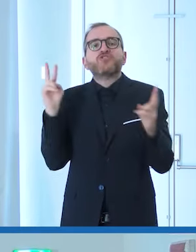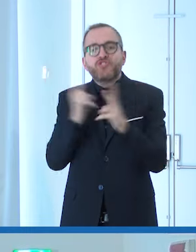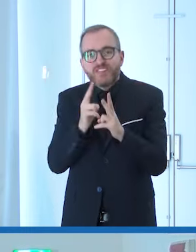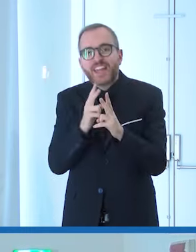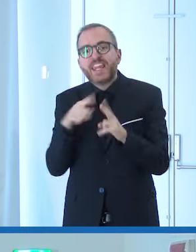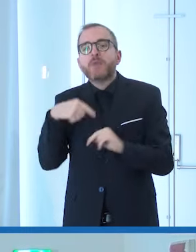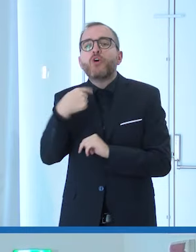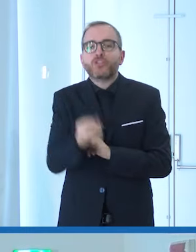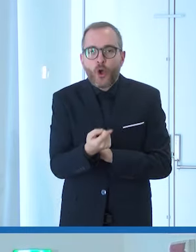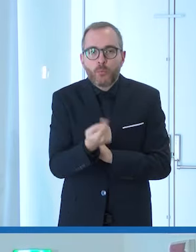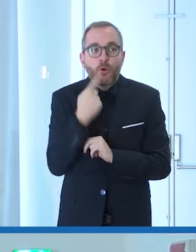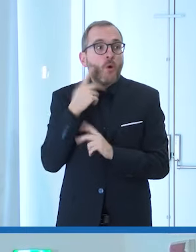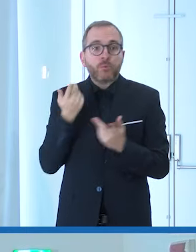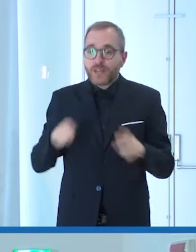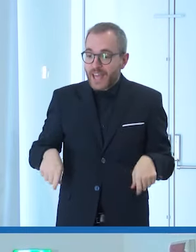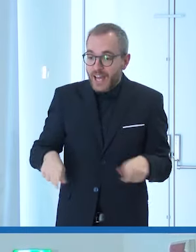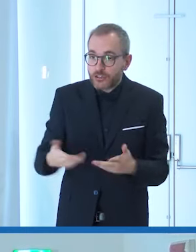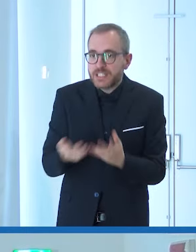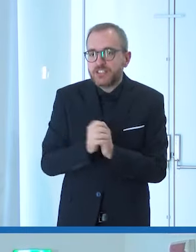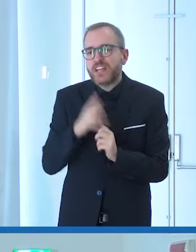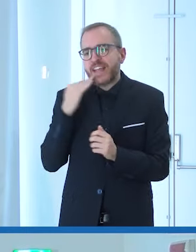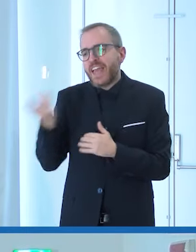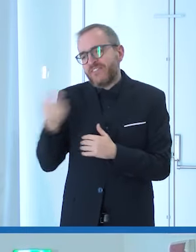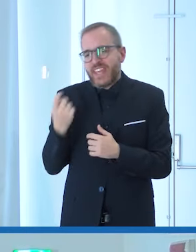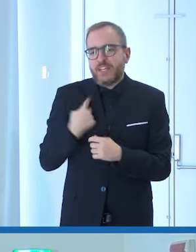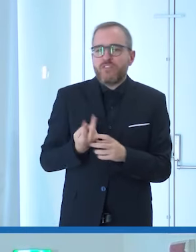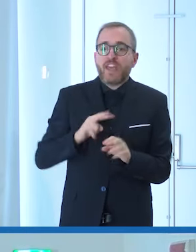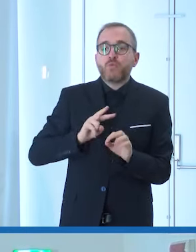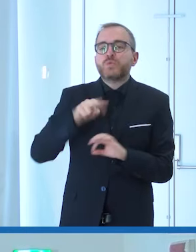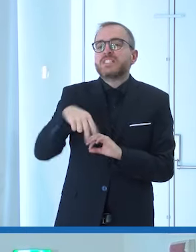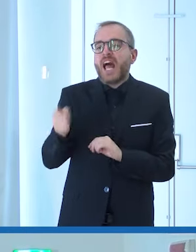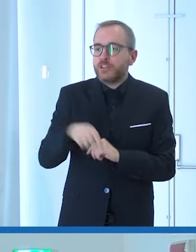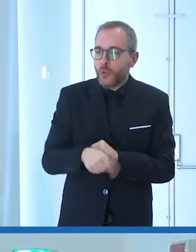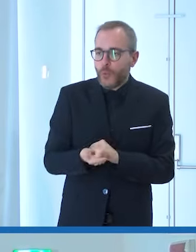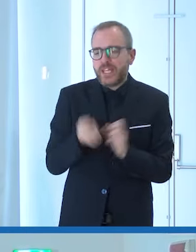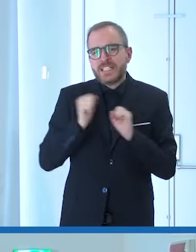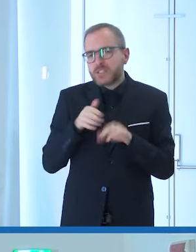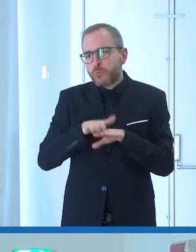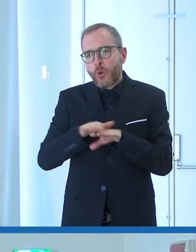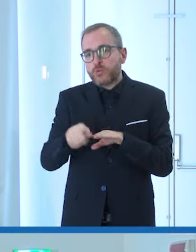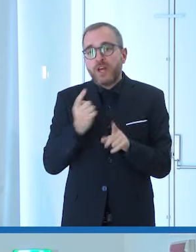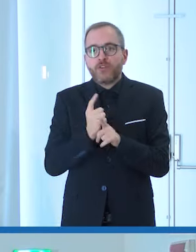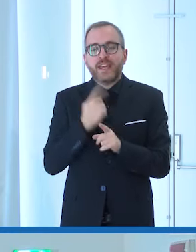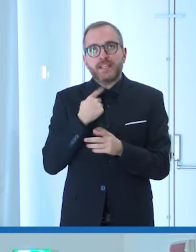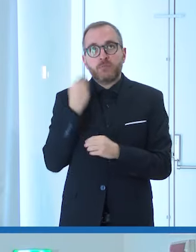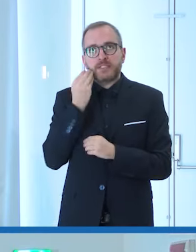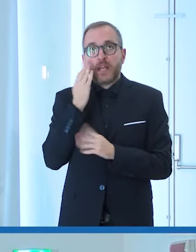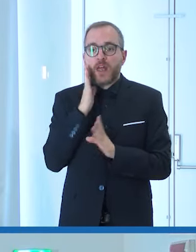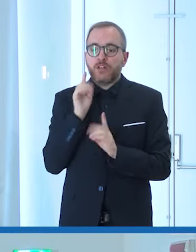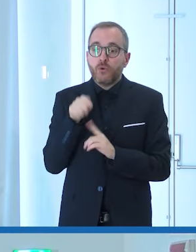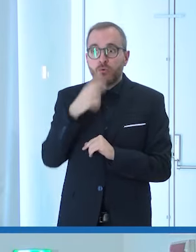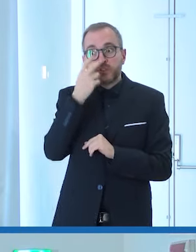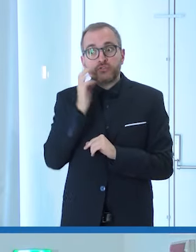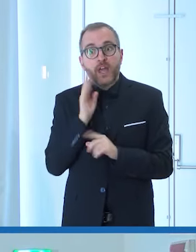in carrozzina fai un salto qui eccetera se modificasse questo tipo di mia comunicazione allora